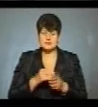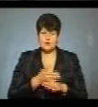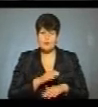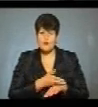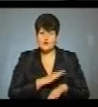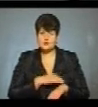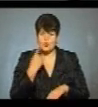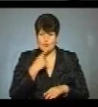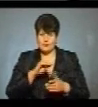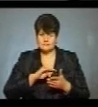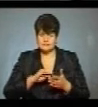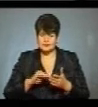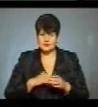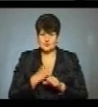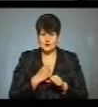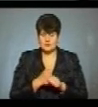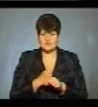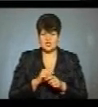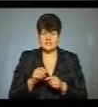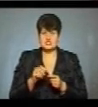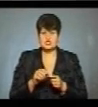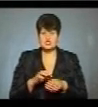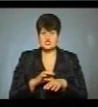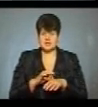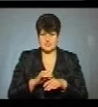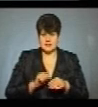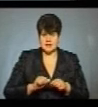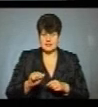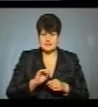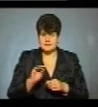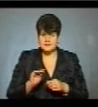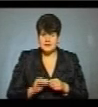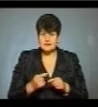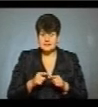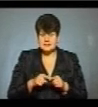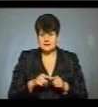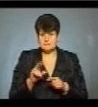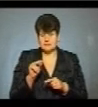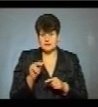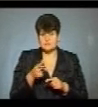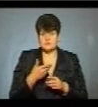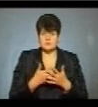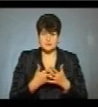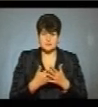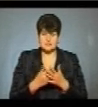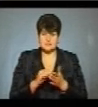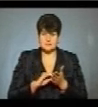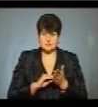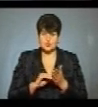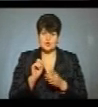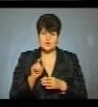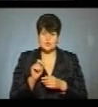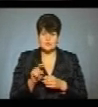мовою від руки. Зроблений він з козячої шкіри, каже Сергій Поперечний. Дата написання цієї грамоти, за словами Сергія Поперечного, викарбувана